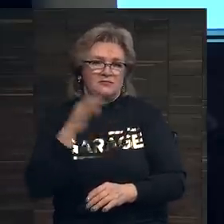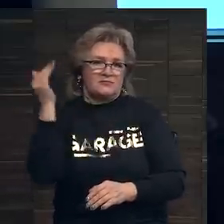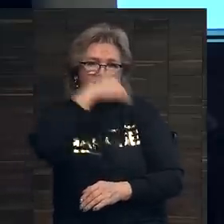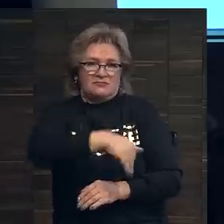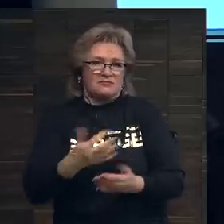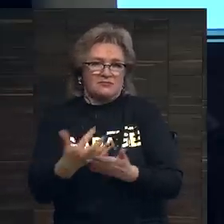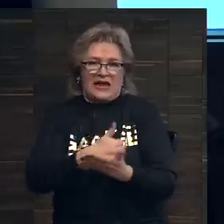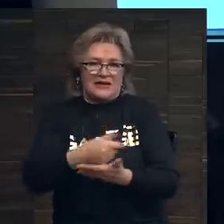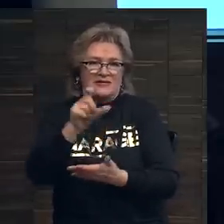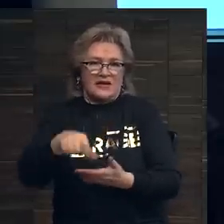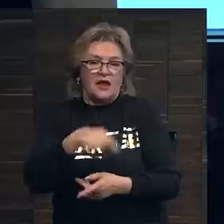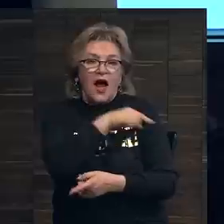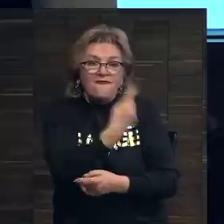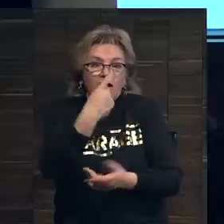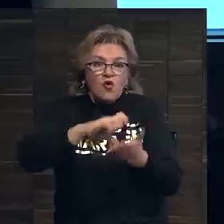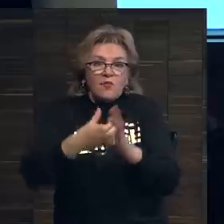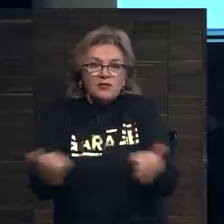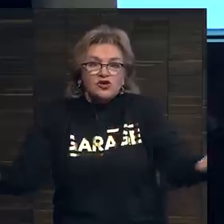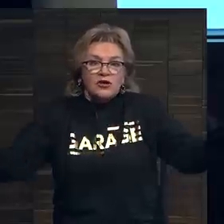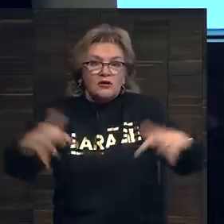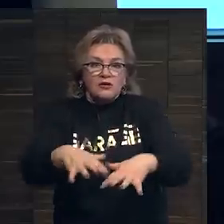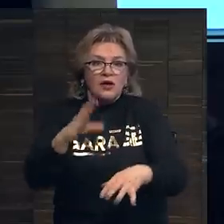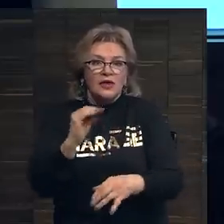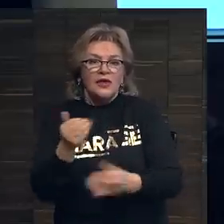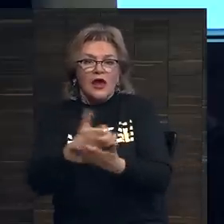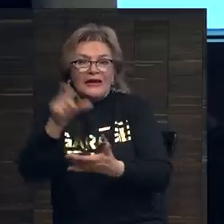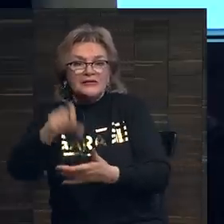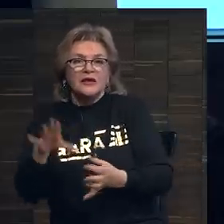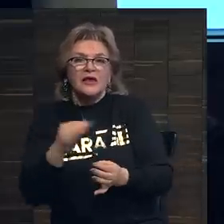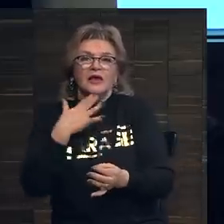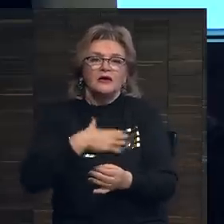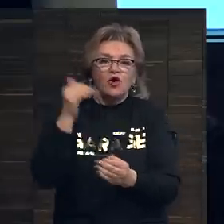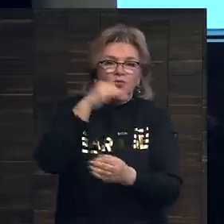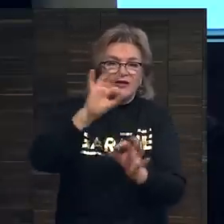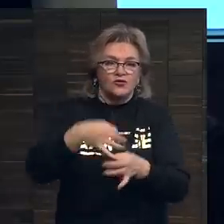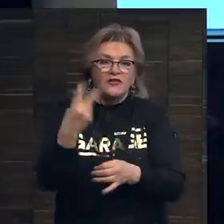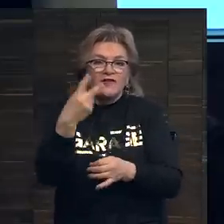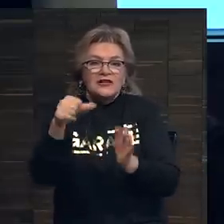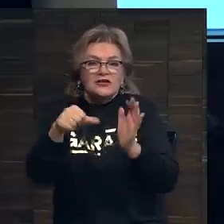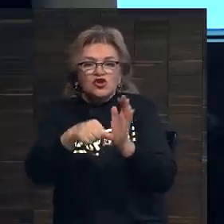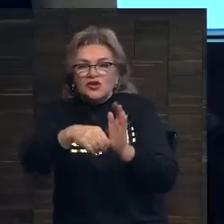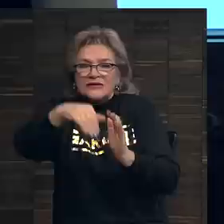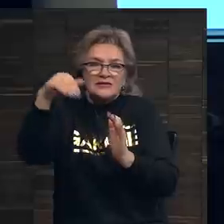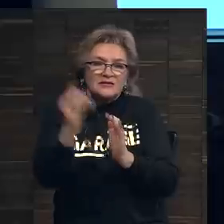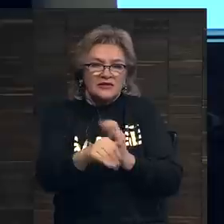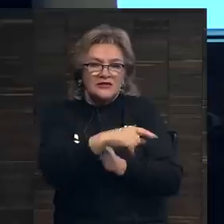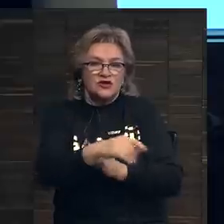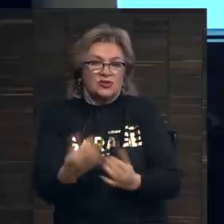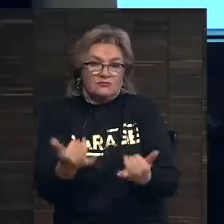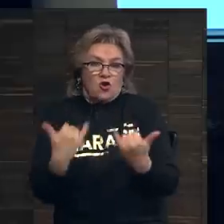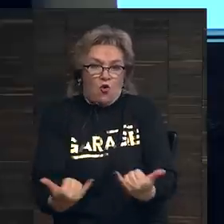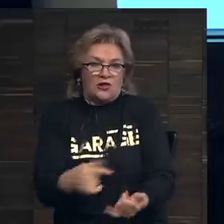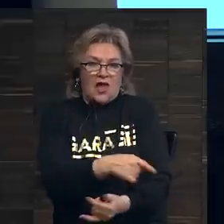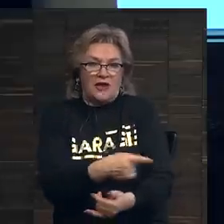коллекционеры, а здесь в одном помещении оказались и коллекционеры, и просто любители искусства. 26 с лишним тысячи посетителей онлайновых